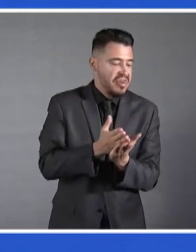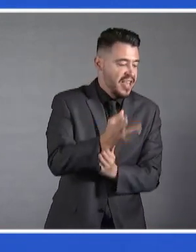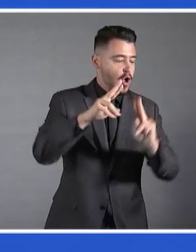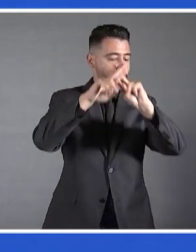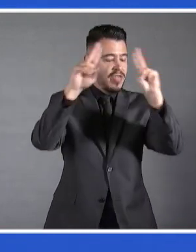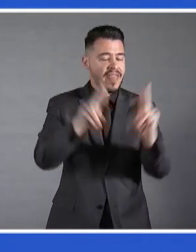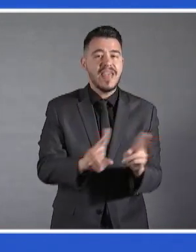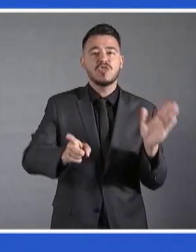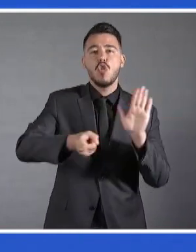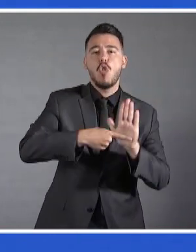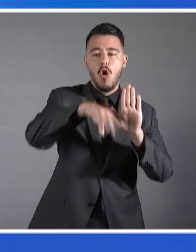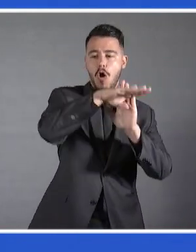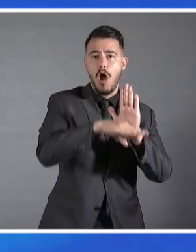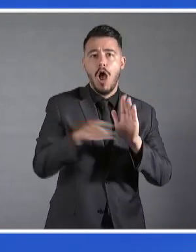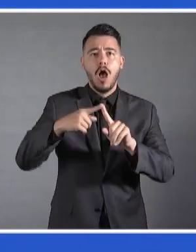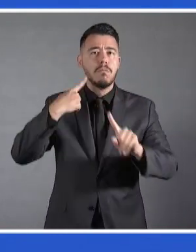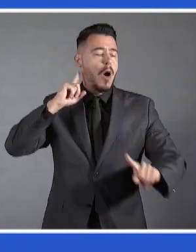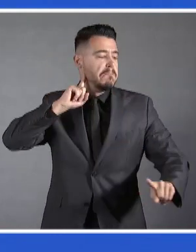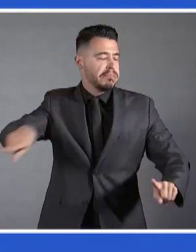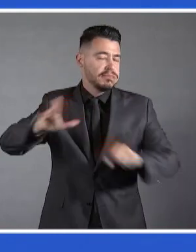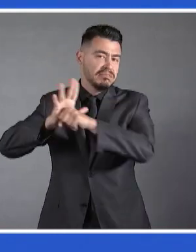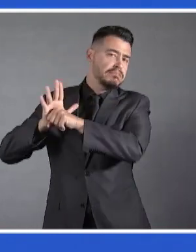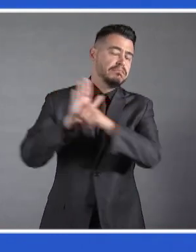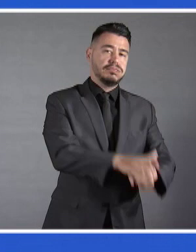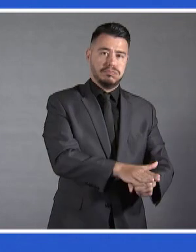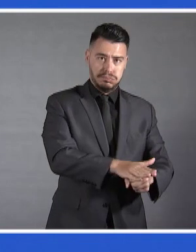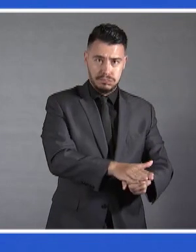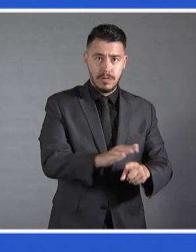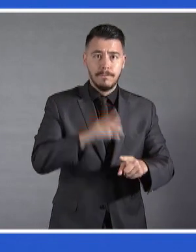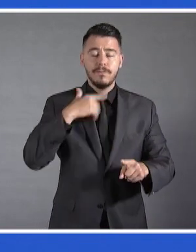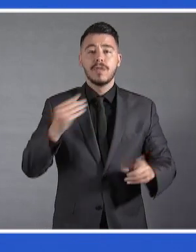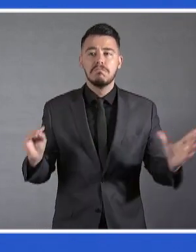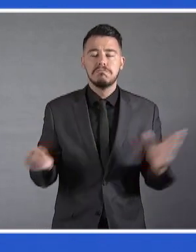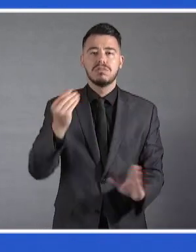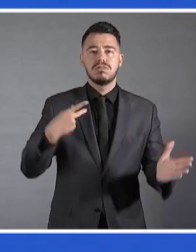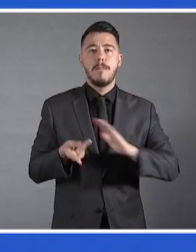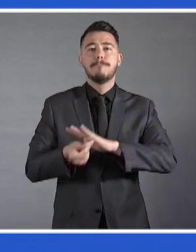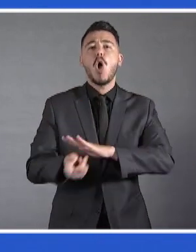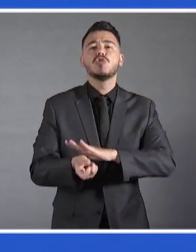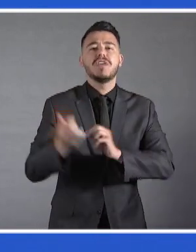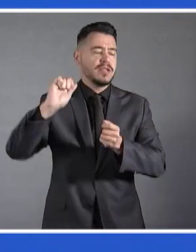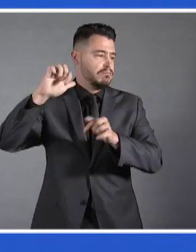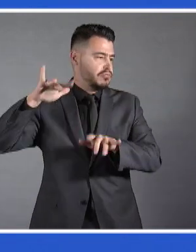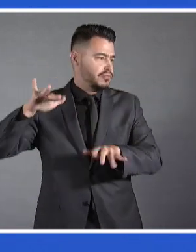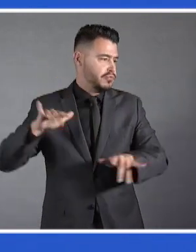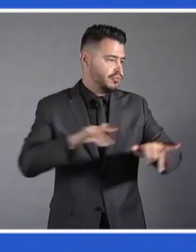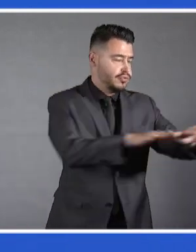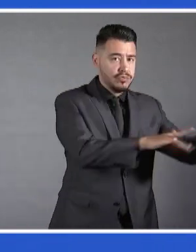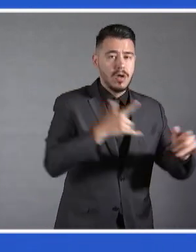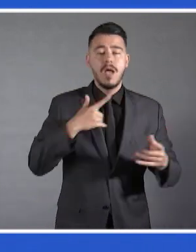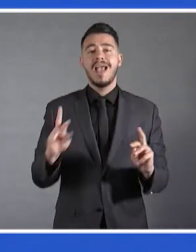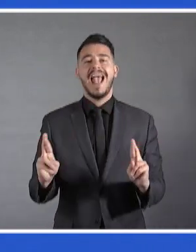Πυροδοτεί ανθρωπινιστική κρίση και νέες προσφυγικές ροές. Προκαλεί βαθιά ενεργειακή κρίση με συνέπεια